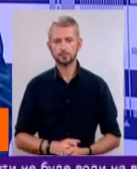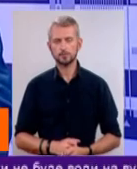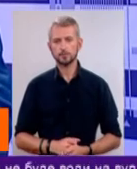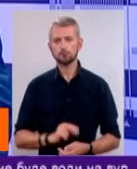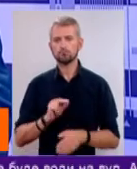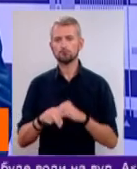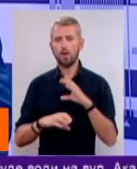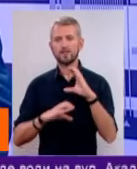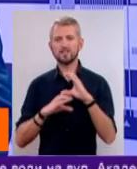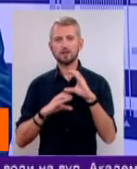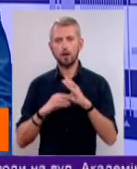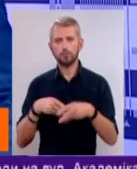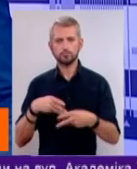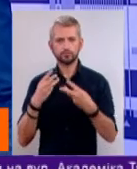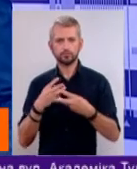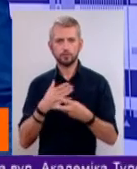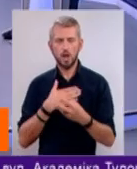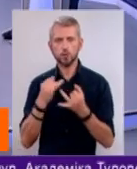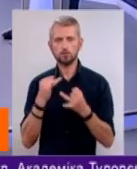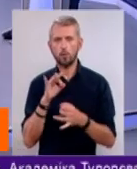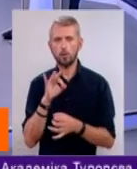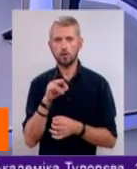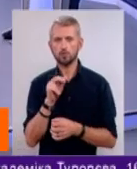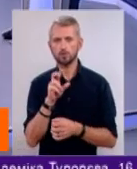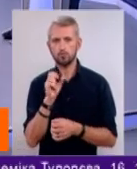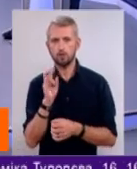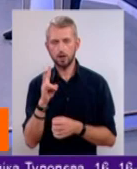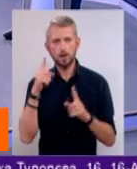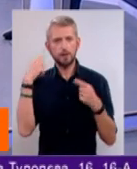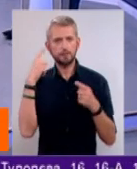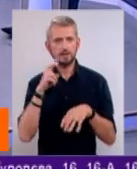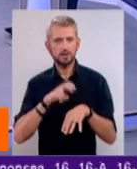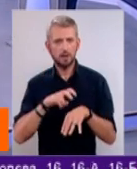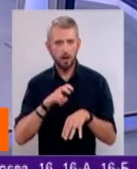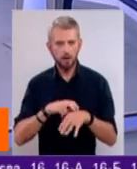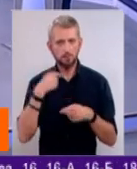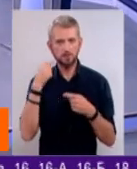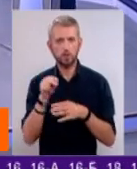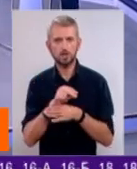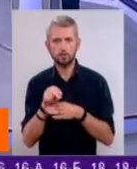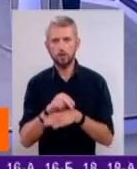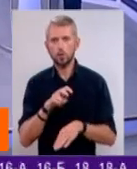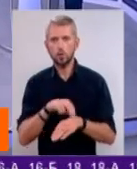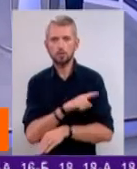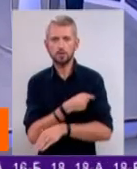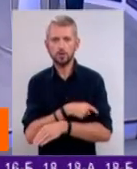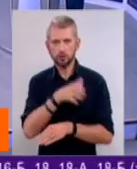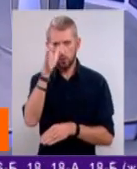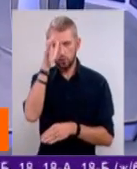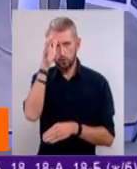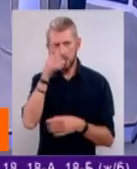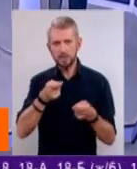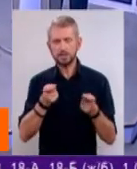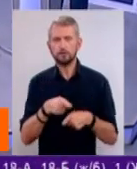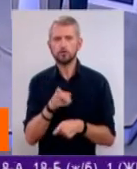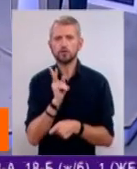Скайпом доєднується до нашої розмови Олег Чабан, психіатр, психотерапевт, доктор медичних наук, завідувач кафедри психосоматичної медицини